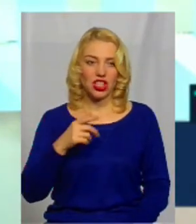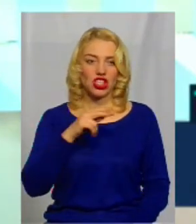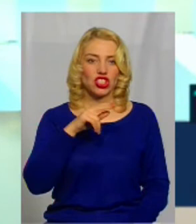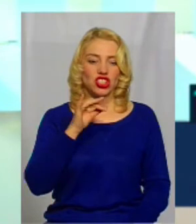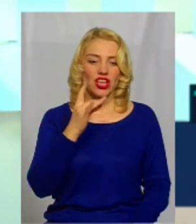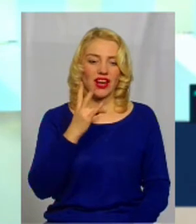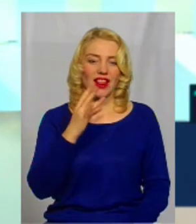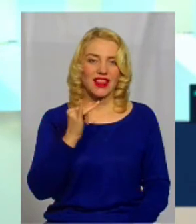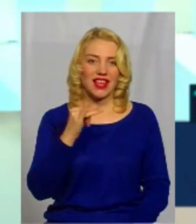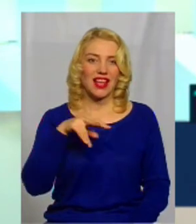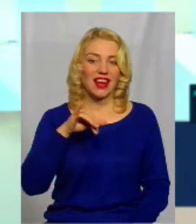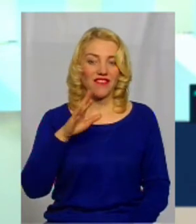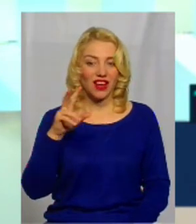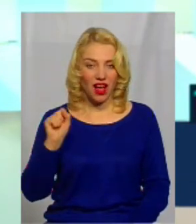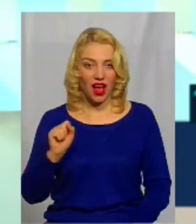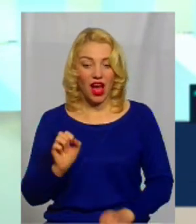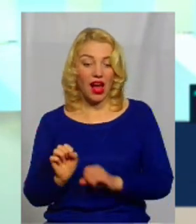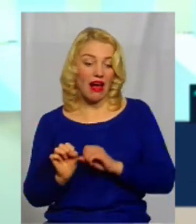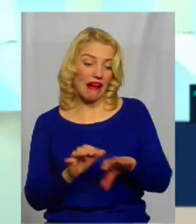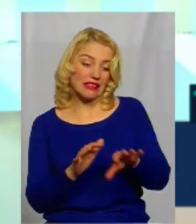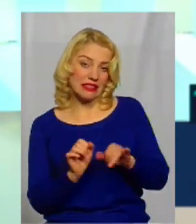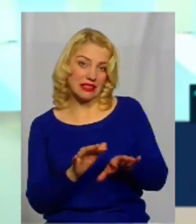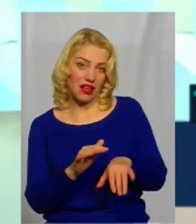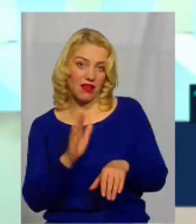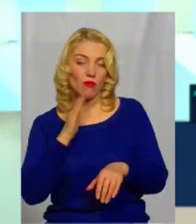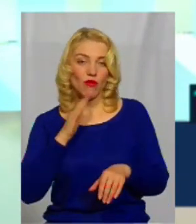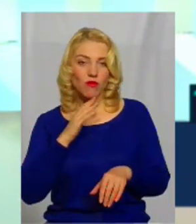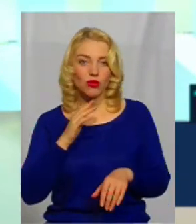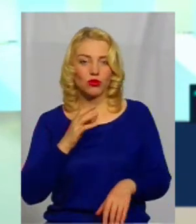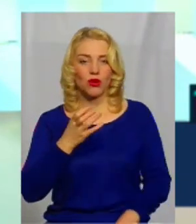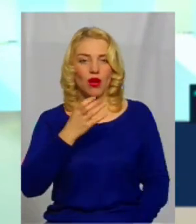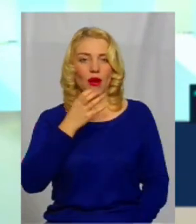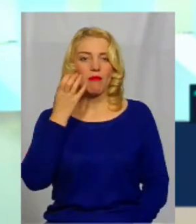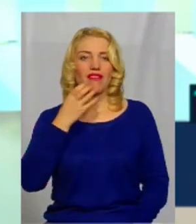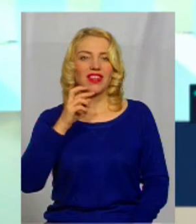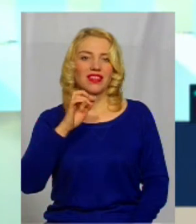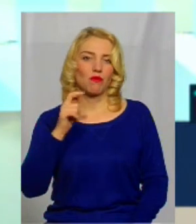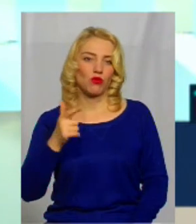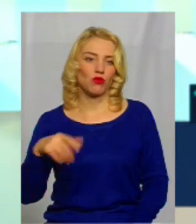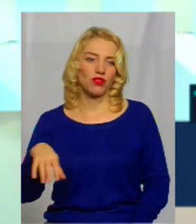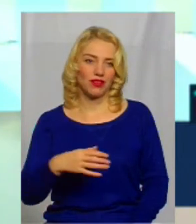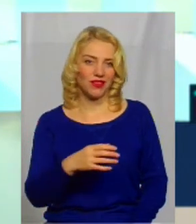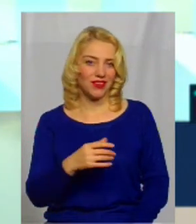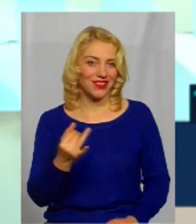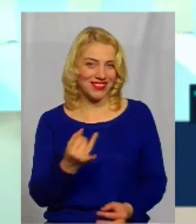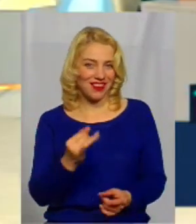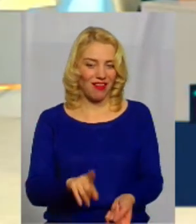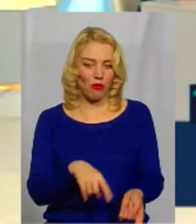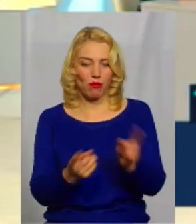скидаємо воду в Південний Буг, в басейн Південного Буга. Тобто переброска, називається,